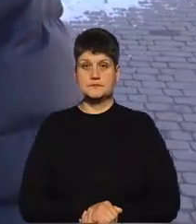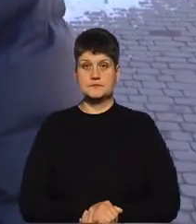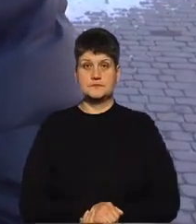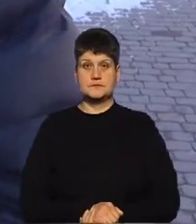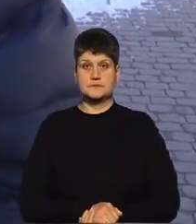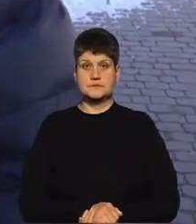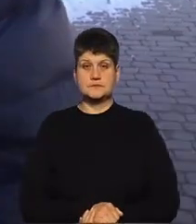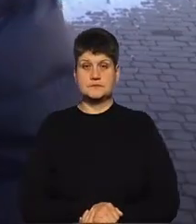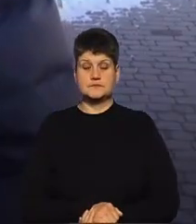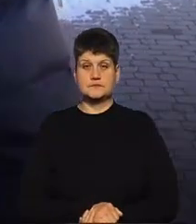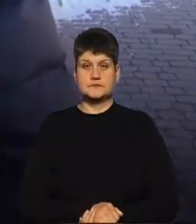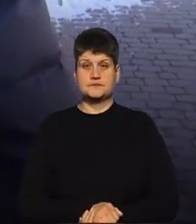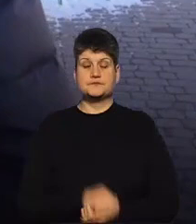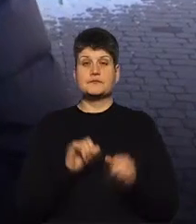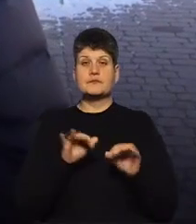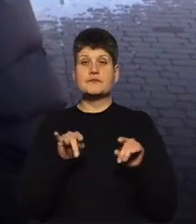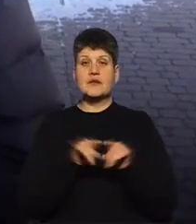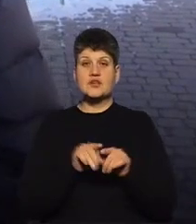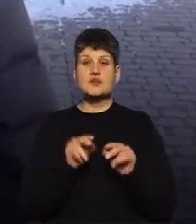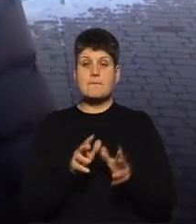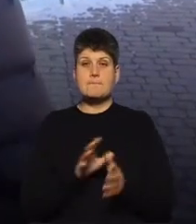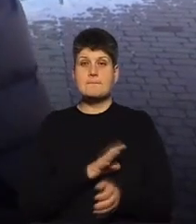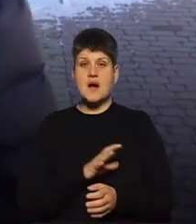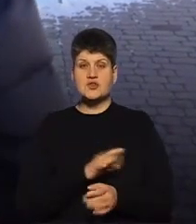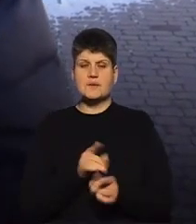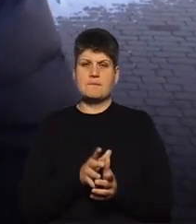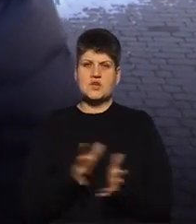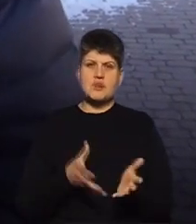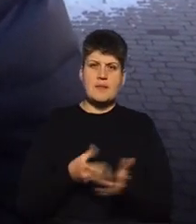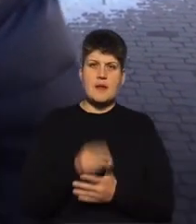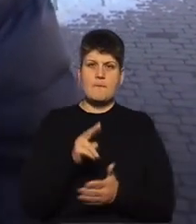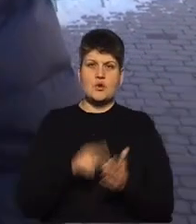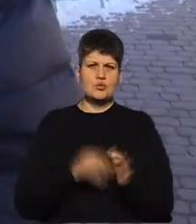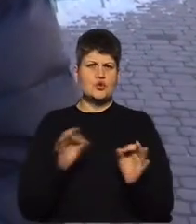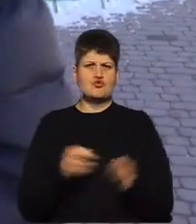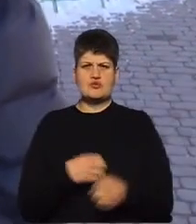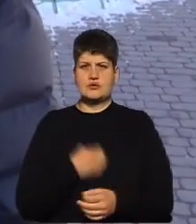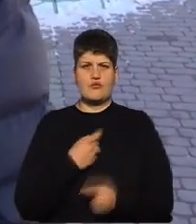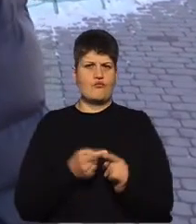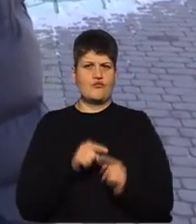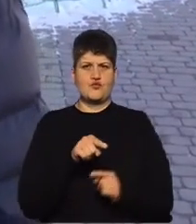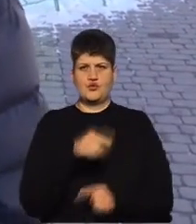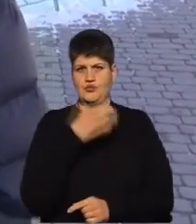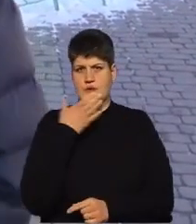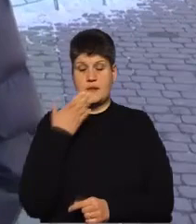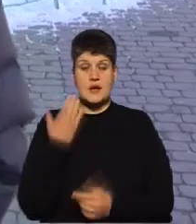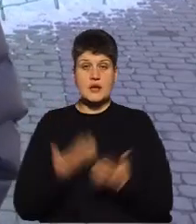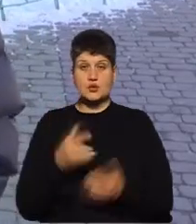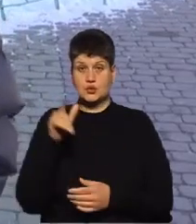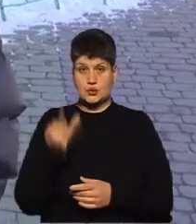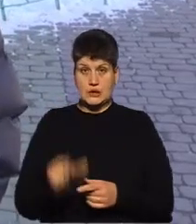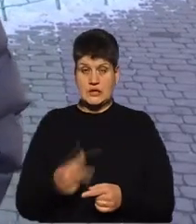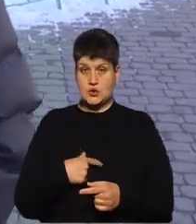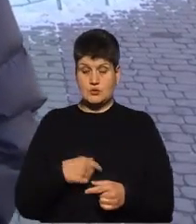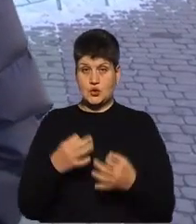Тенденція така, чим багачий, тим більше платиш податку, тому нічого страшного в цьому немає. Якщо людина собі дозволяє 300 квадратів,